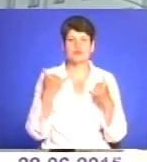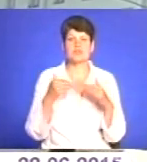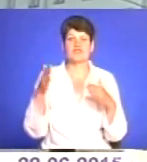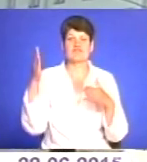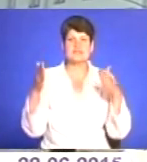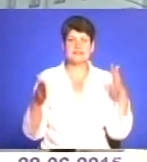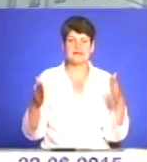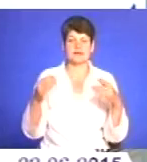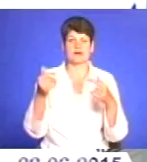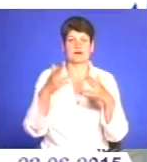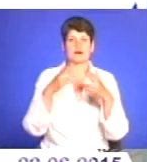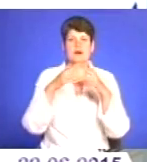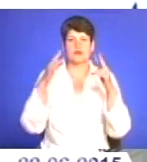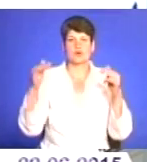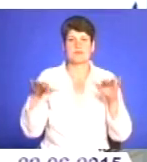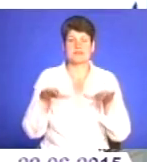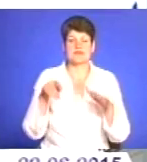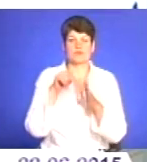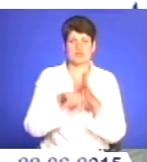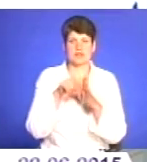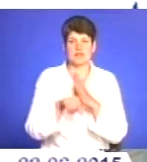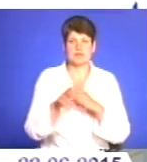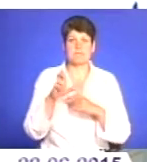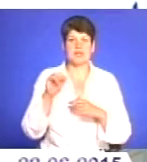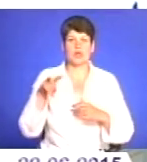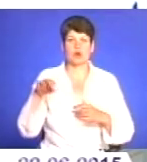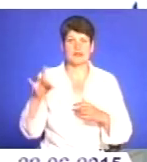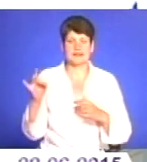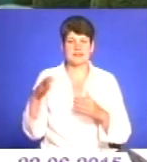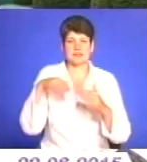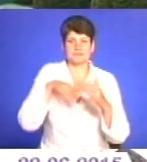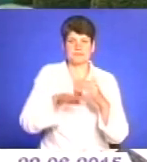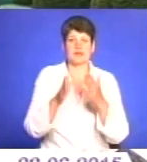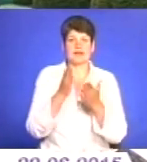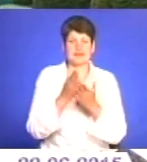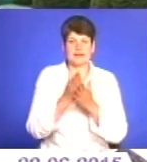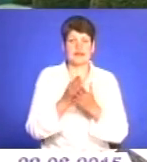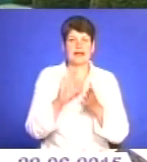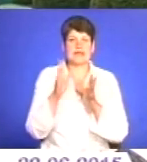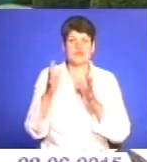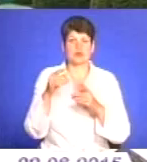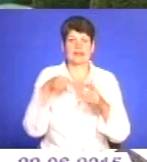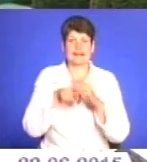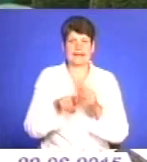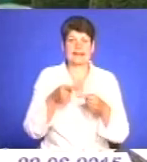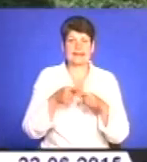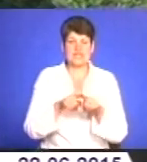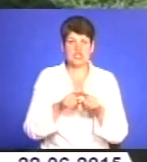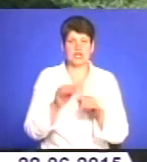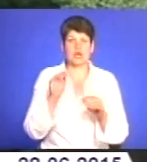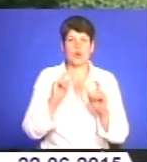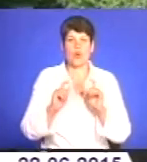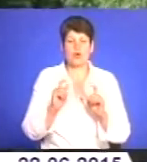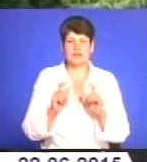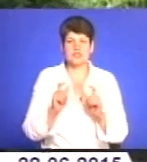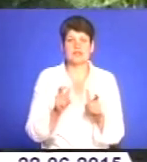пам'ятки архітектури місцевого значення Білокриницькому палаці функціонує Кременецький державний лісотехнічний коледж. Тож про обладнання підземелля